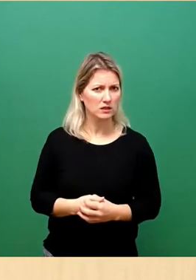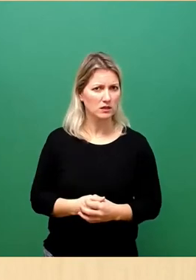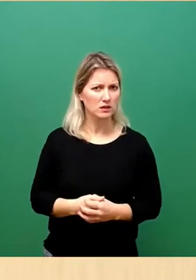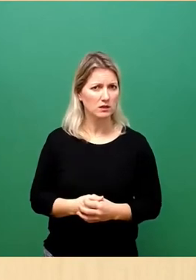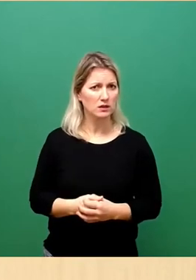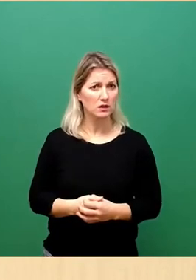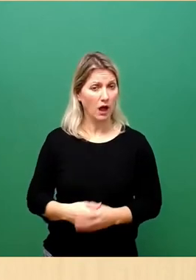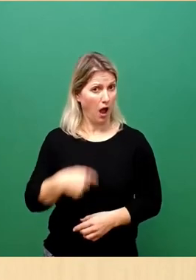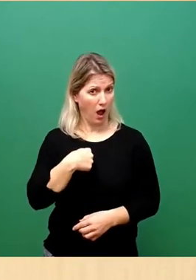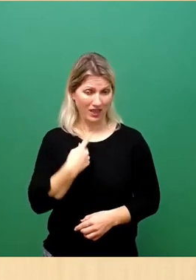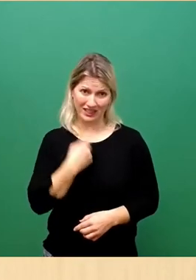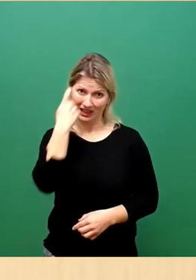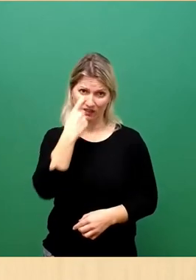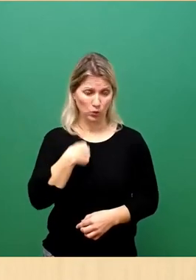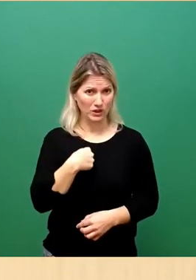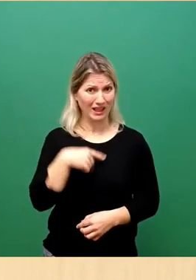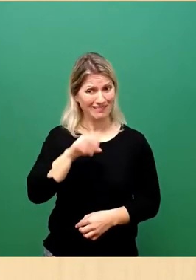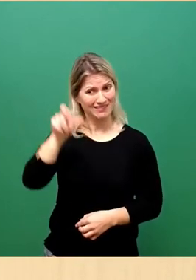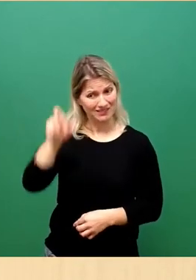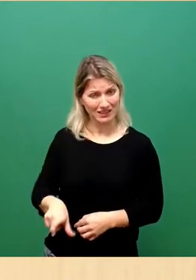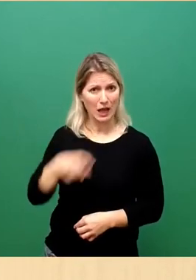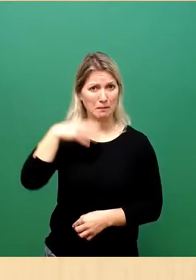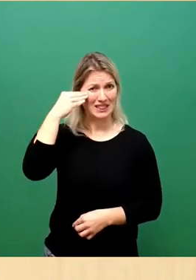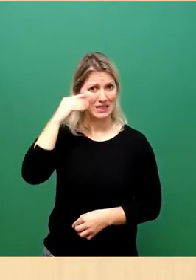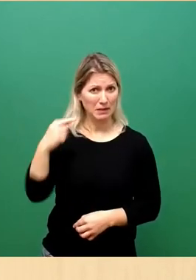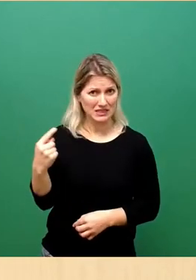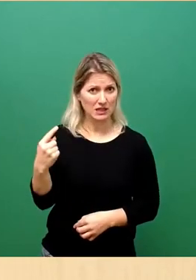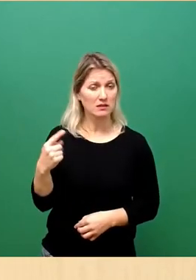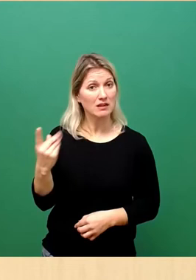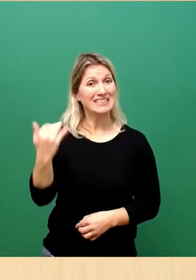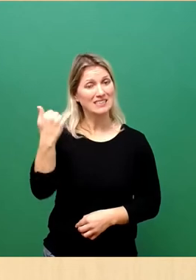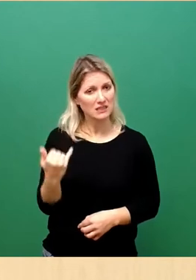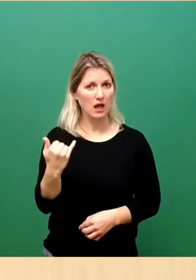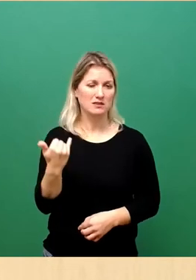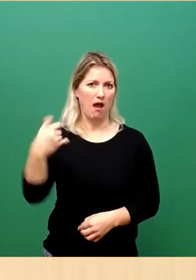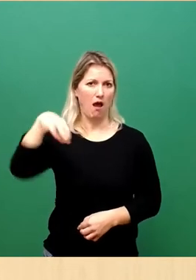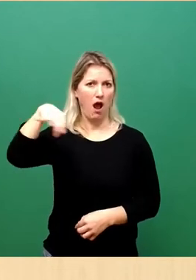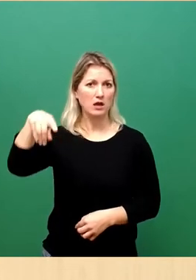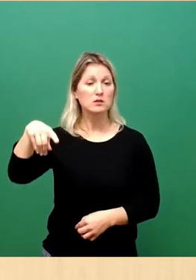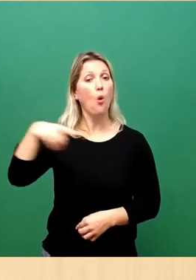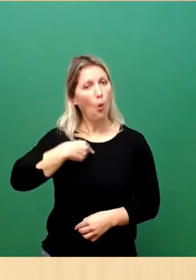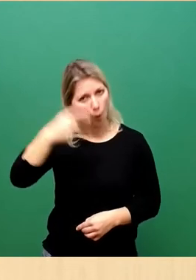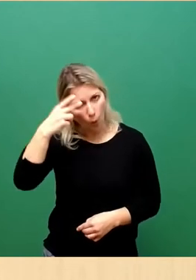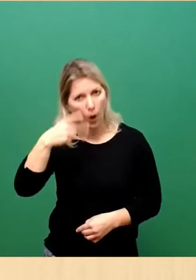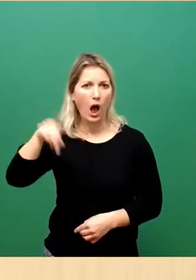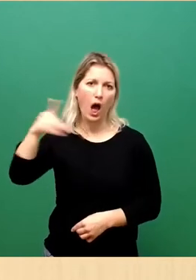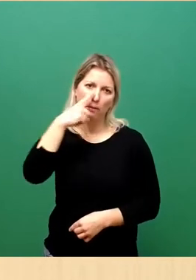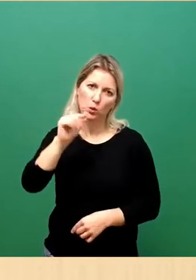Mich wundert nicht, dass es genau dieser Ministerpräsident ist, der jetzt auch noch als einziger Verständnis für Herrn Putin zeigt.